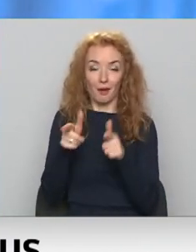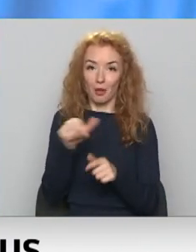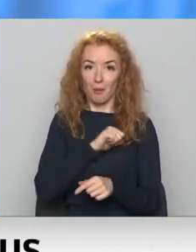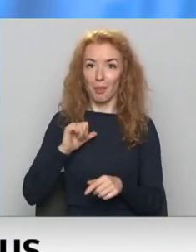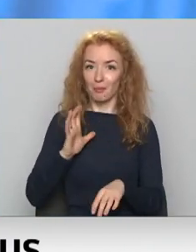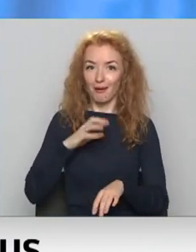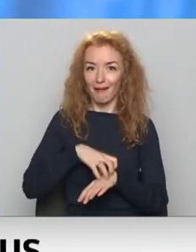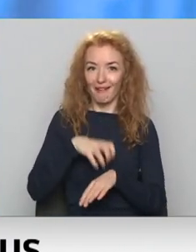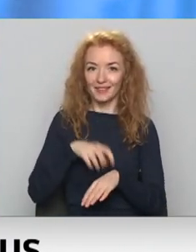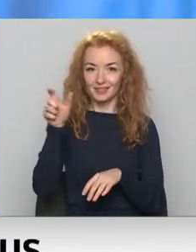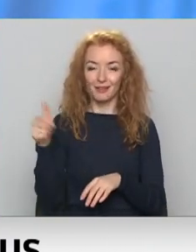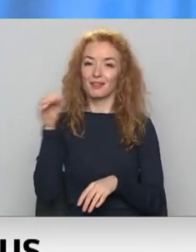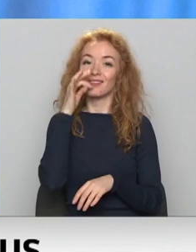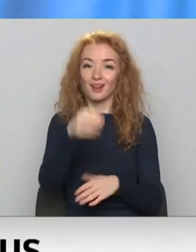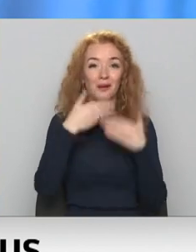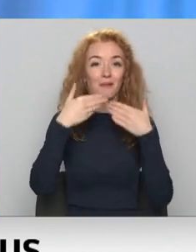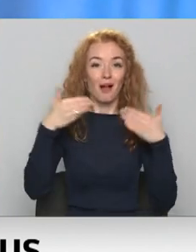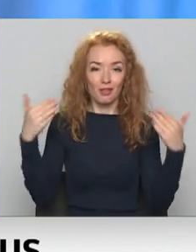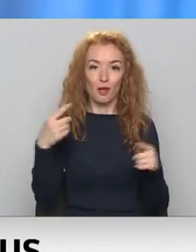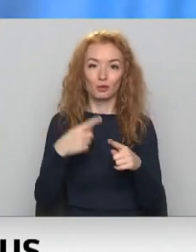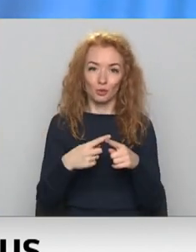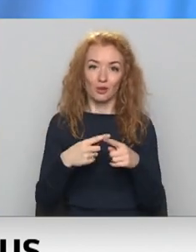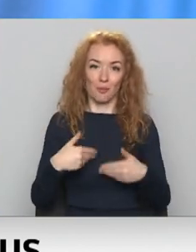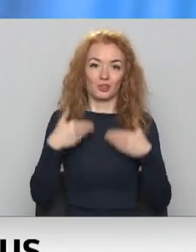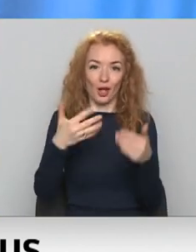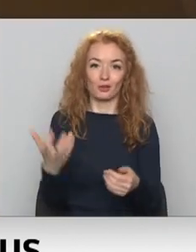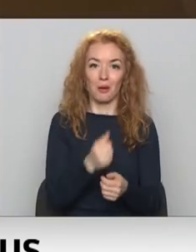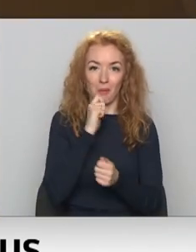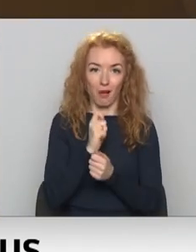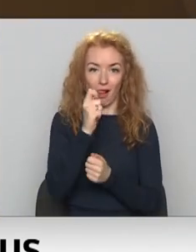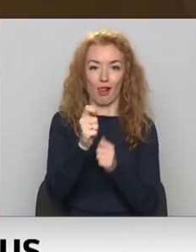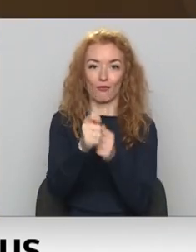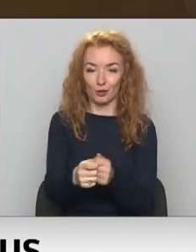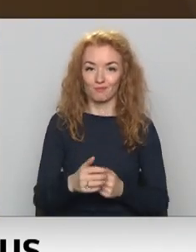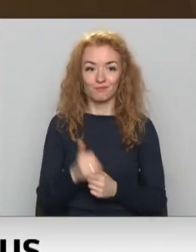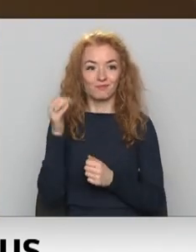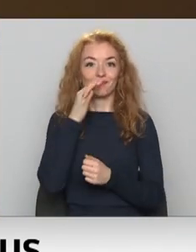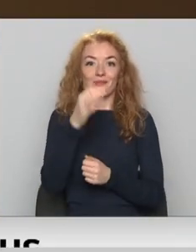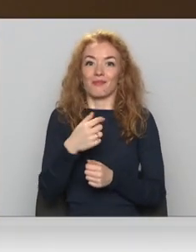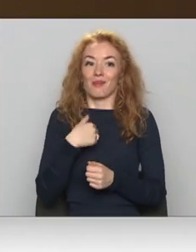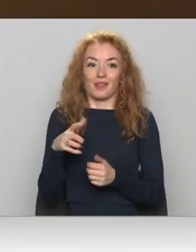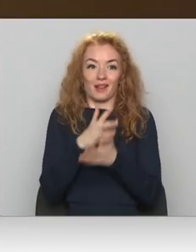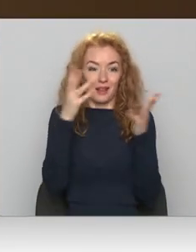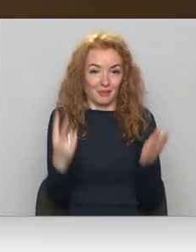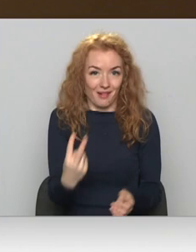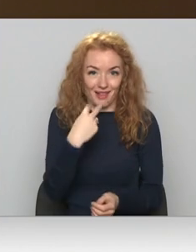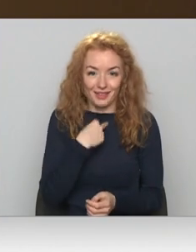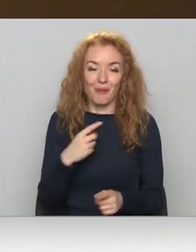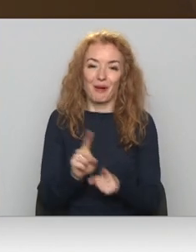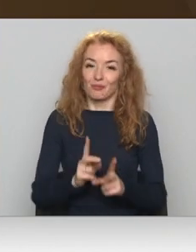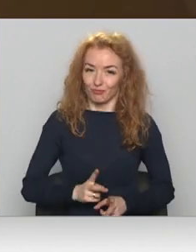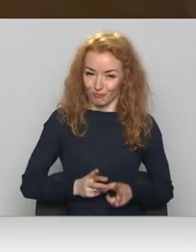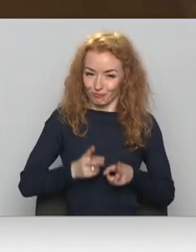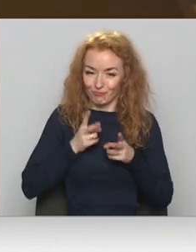Paldies jums un apsveic ar godam nopelnītu balvu. Pārsteigums ir ļoti liels un arī gandarījums ir liels un